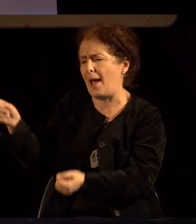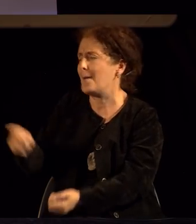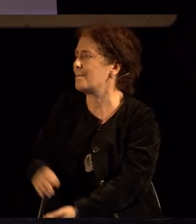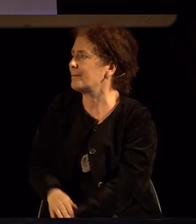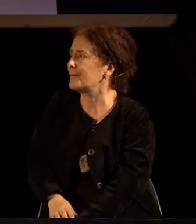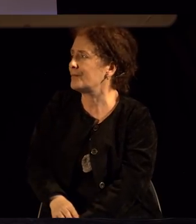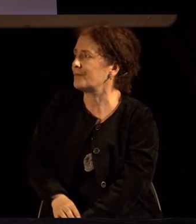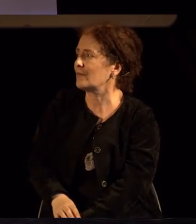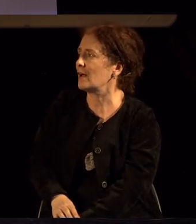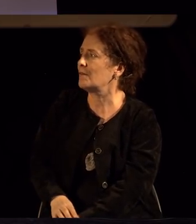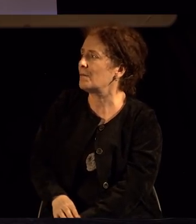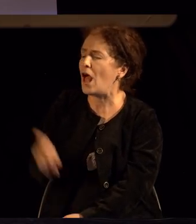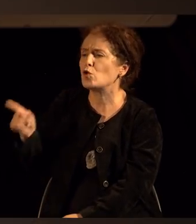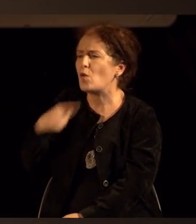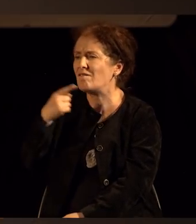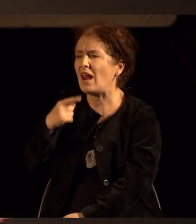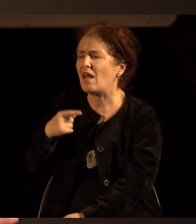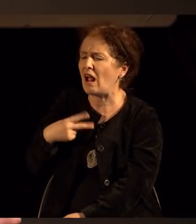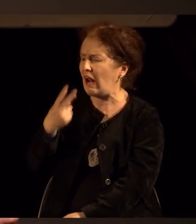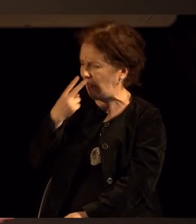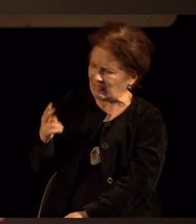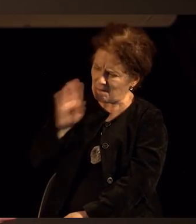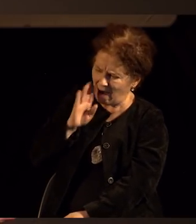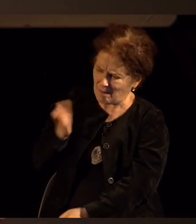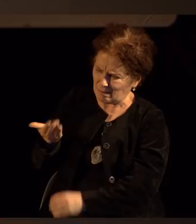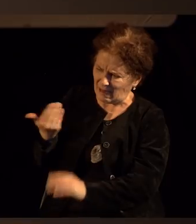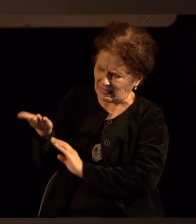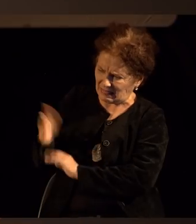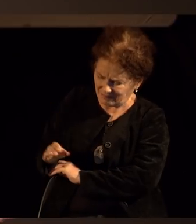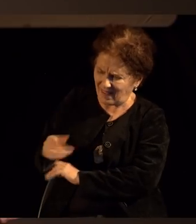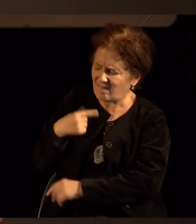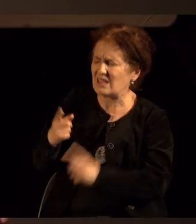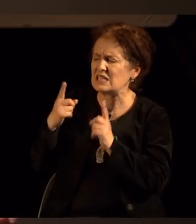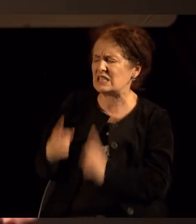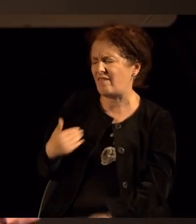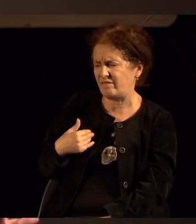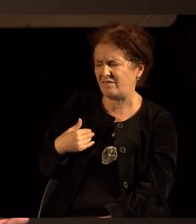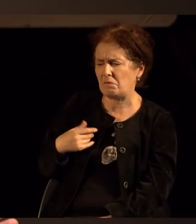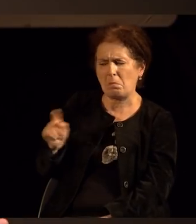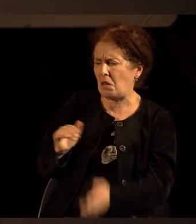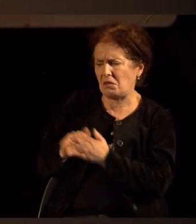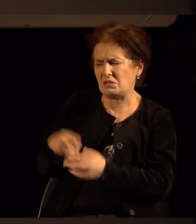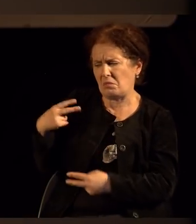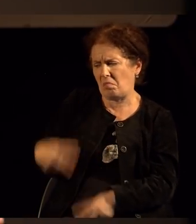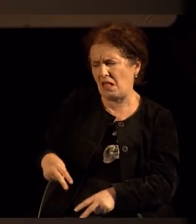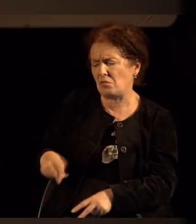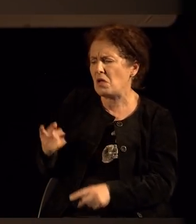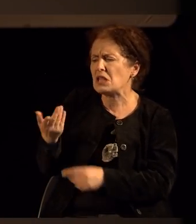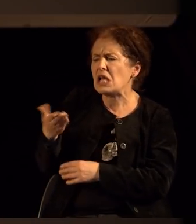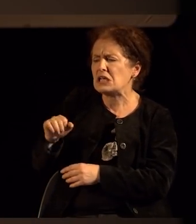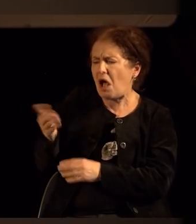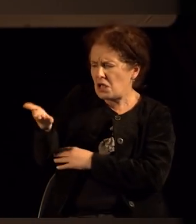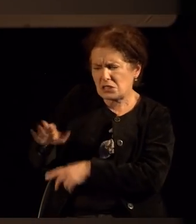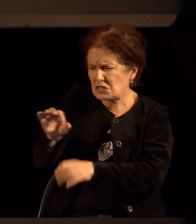и Епикор донесува став дека не треба да се плашиме од смрта,